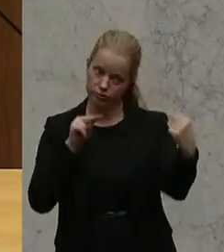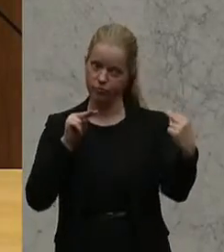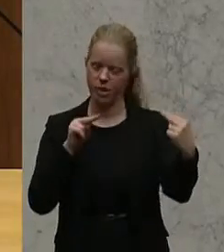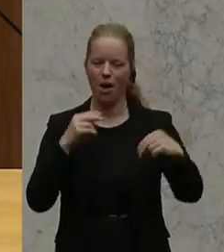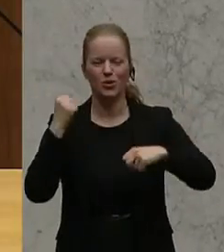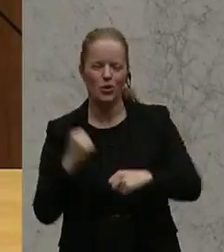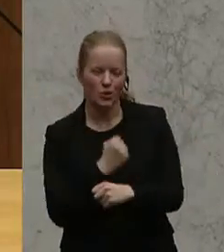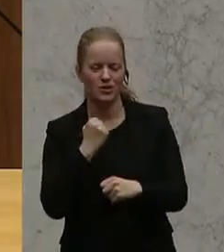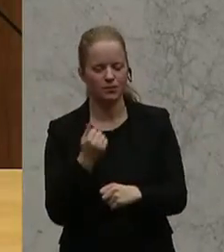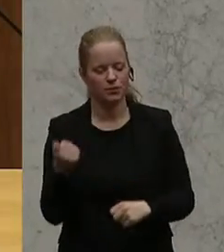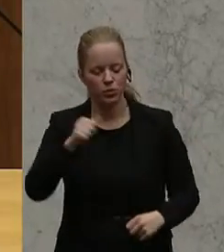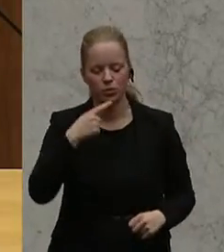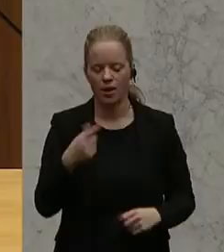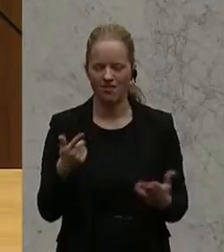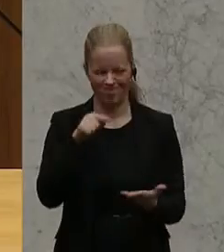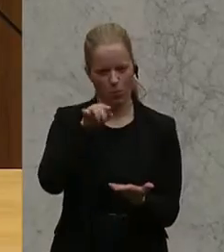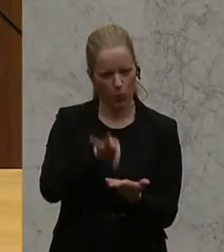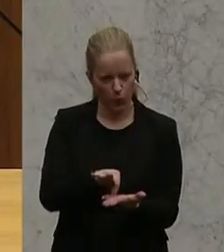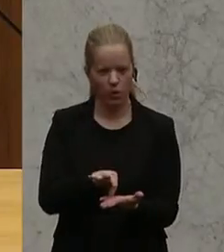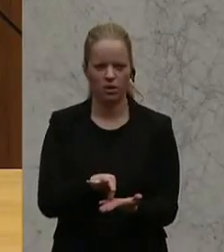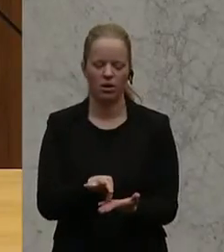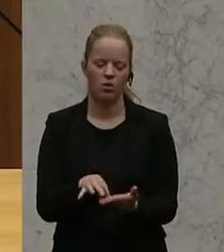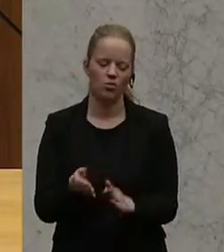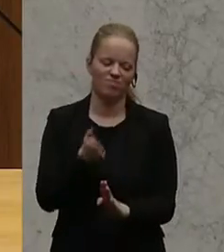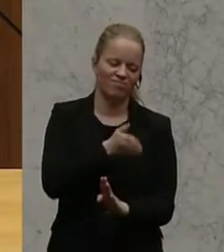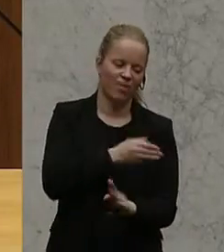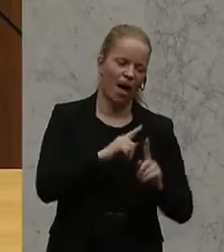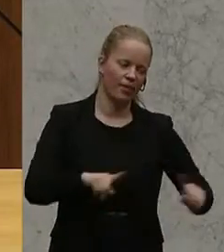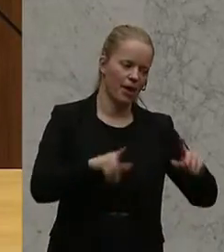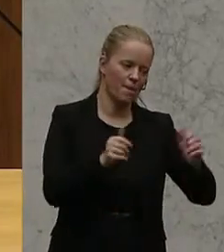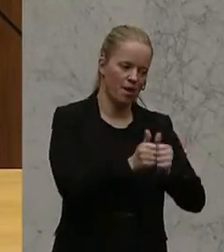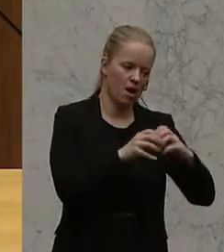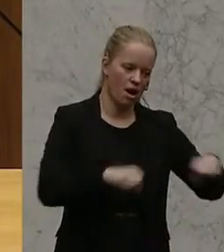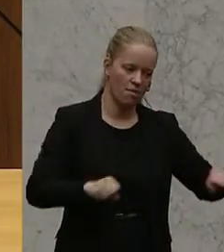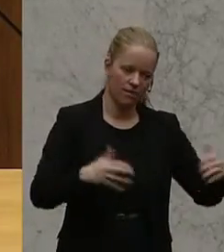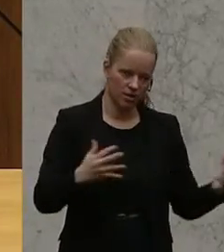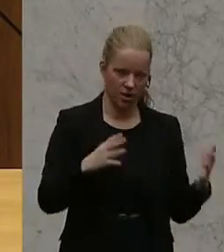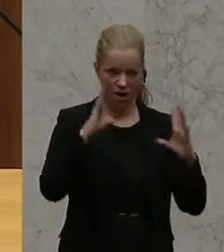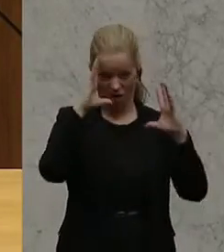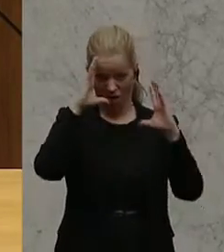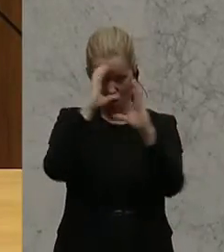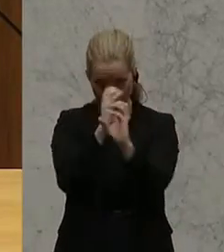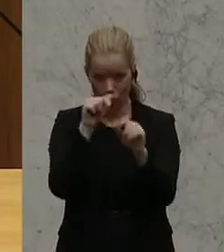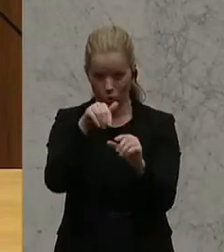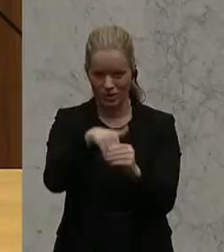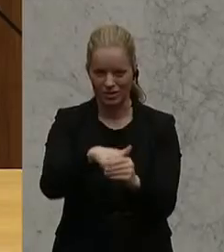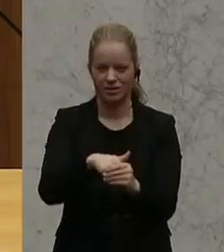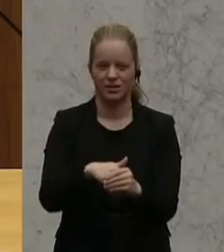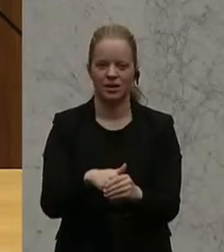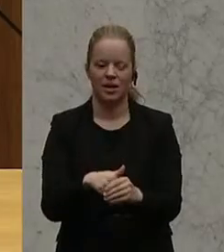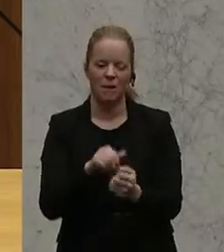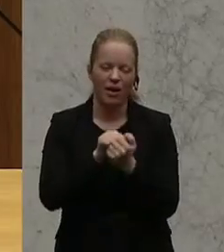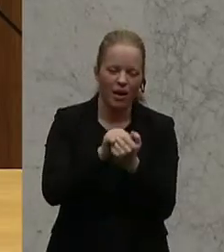eins zu sagen, wieder bei diesem Punkt und so wie bei allen anderen Partnerschaftsabkommen, dass der Fokus auf die Bekämpfung von Migration und